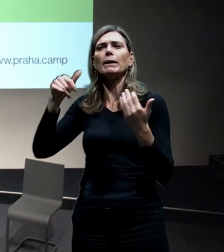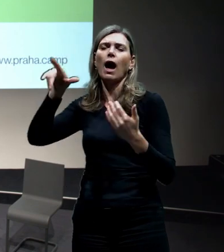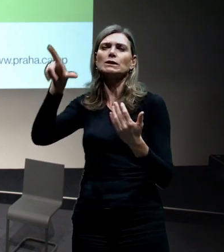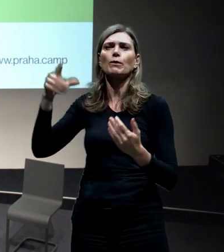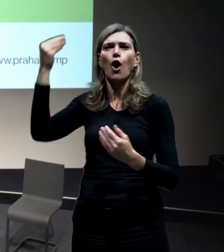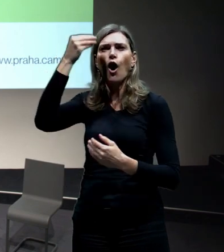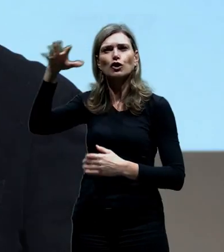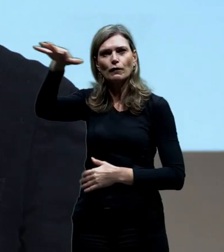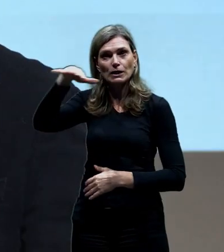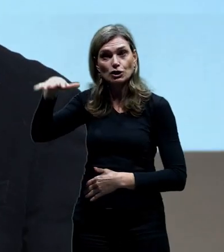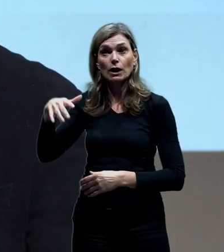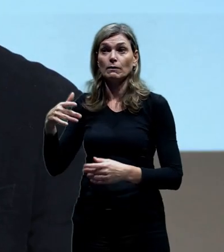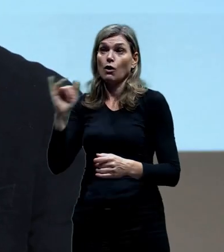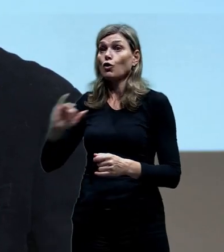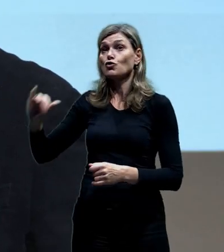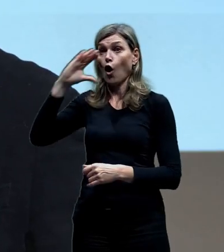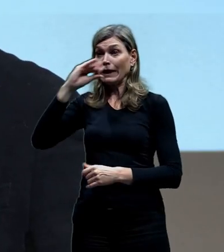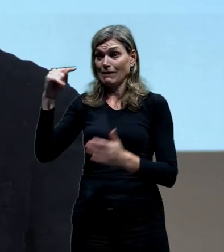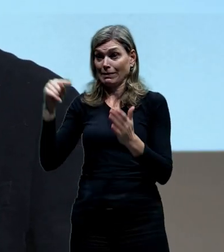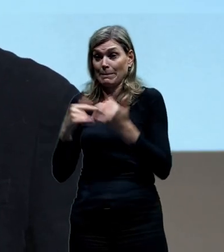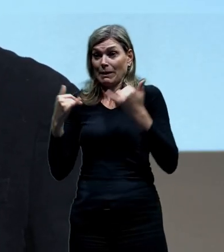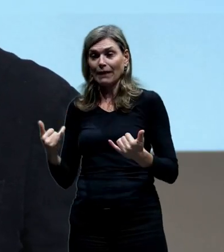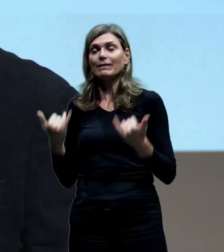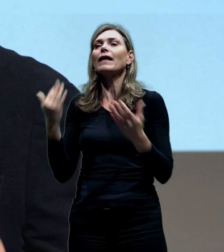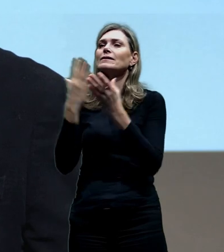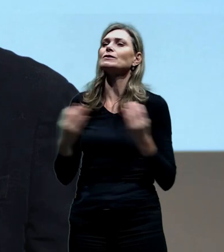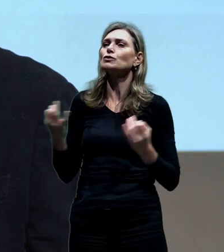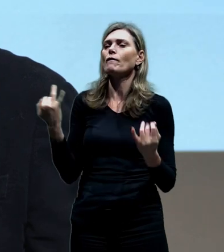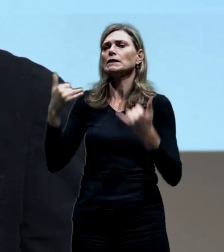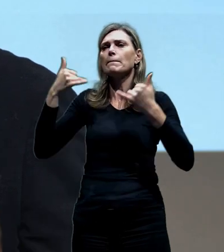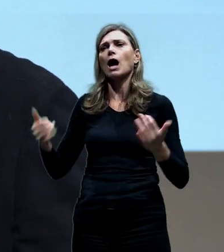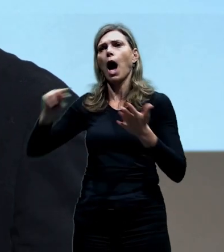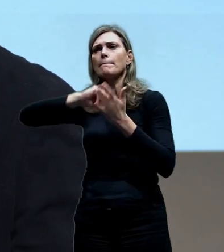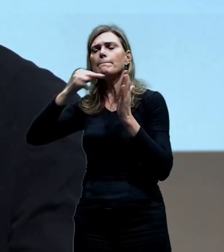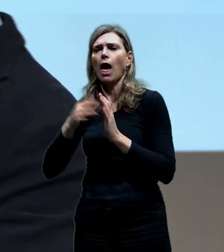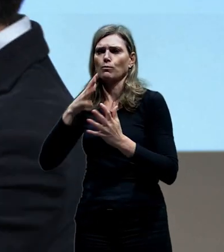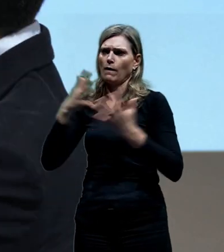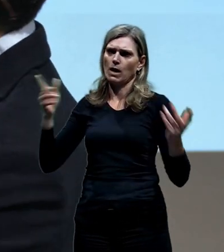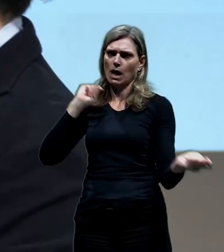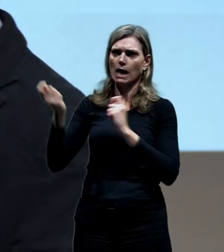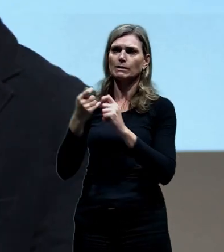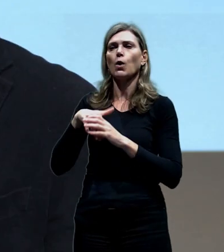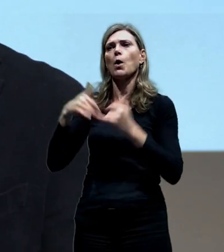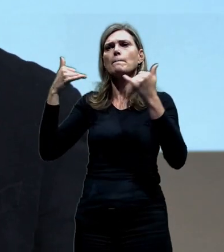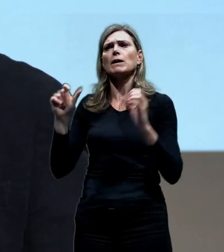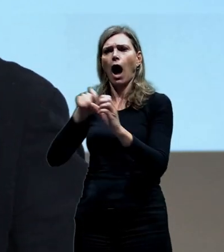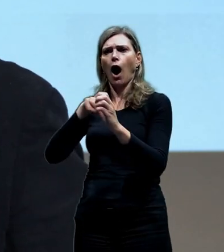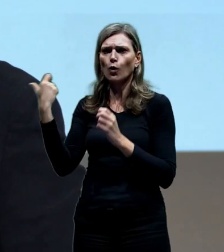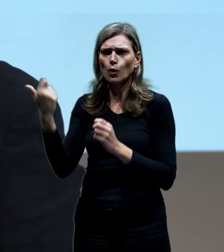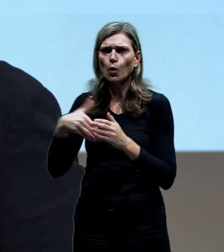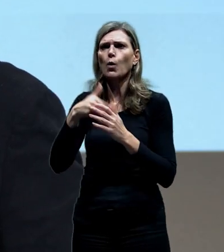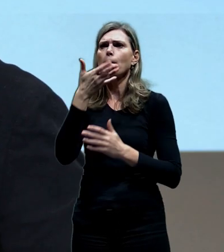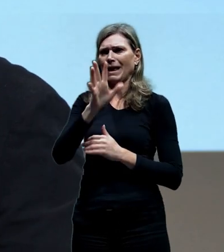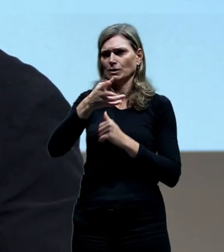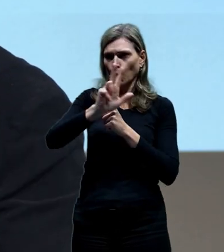jste se připojili k nám až teďka, tak sledujete velké změny Prahy. Bavíme se o hlašovičkách a Pražském okruhu, tedy přesně úsecích 518 a